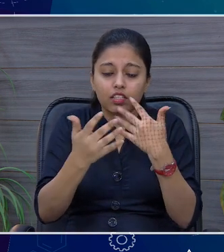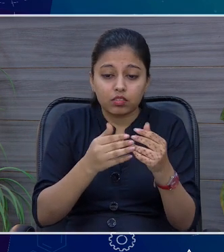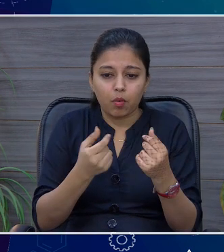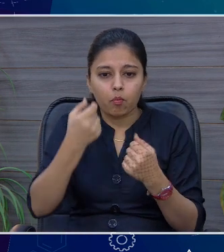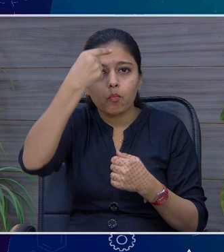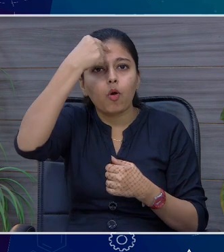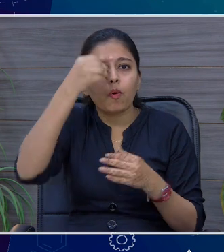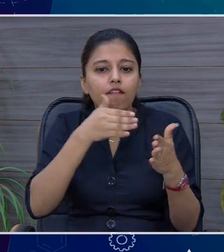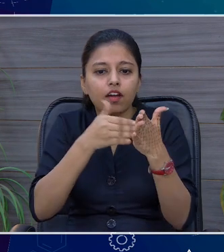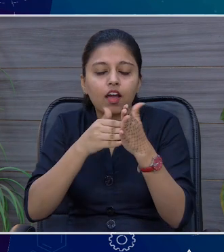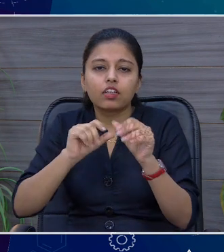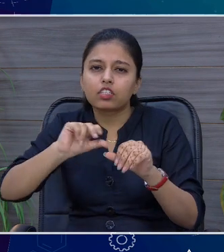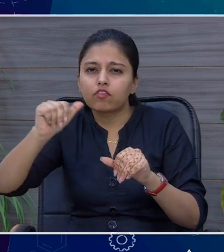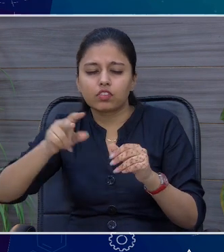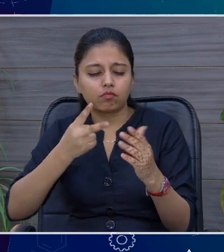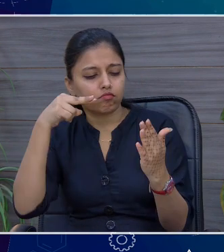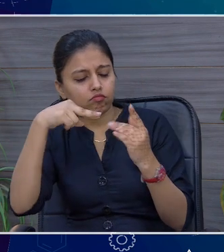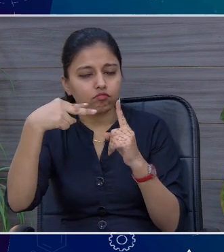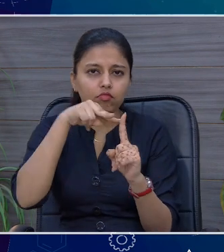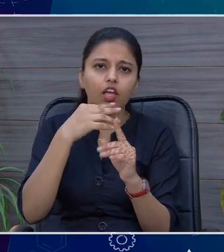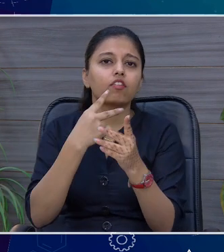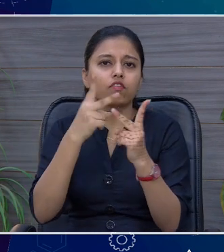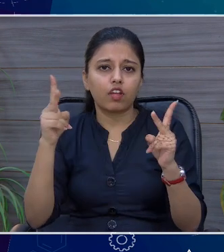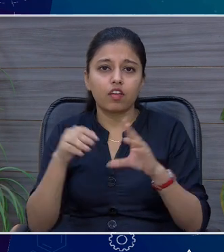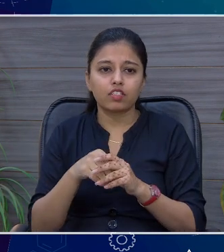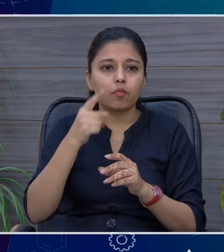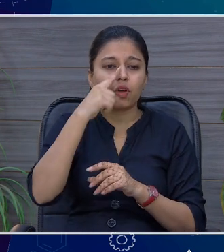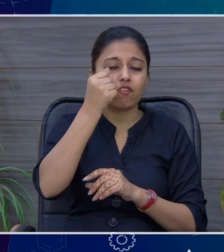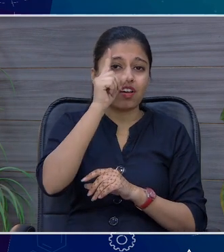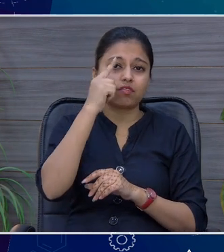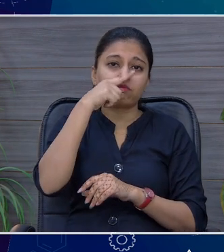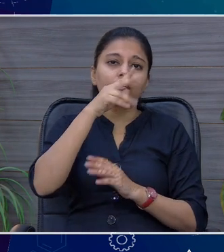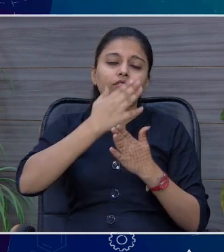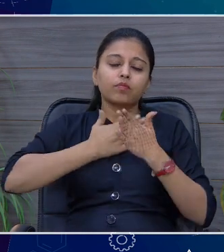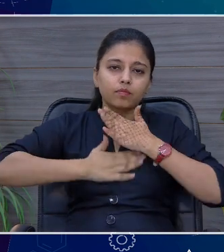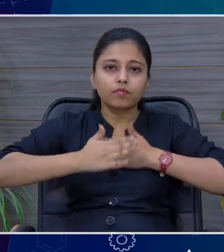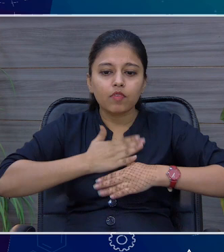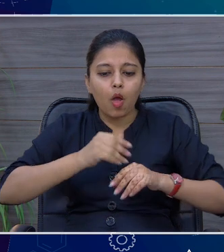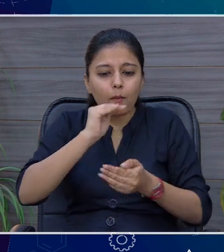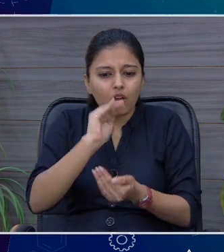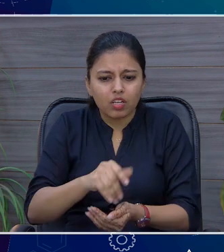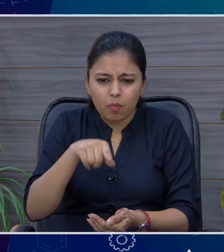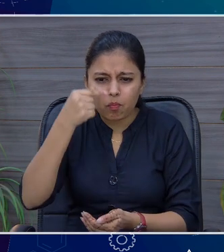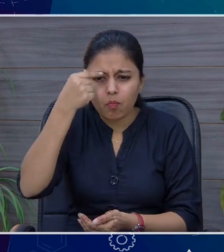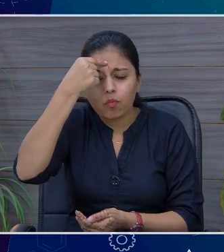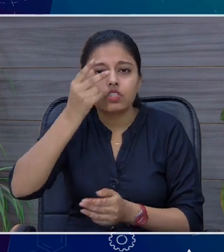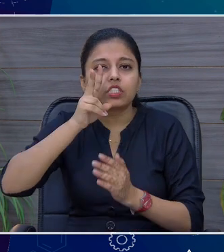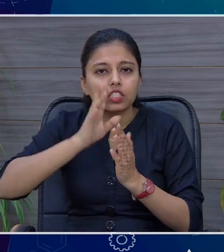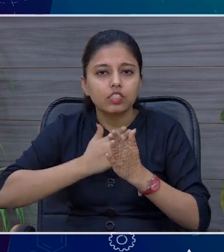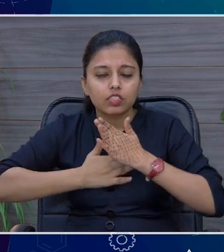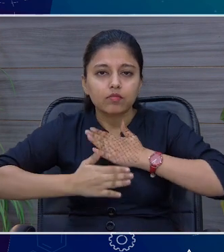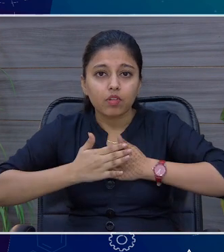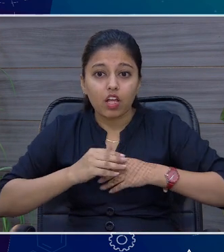हर बच्चे का भी समझने का तरिका लोग होता है, तो पैलेंटि सोचा है है, वहाप ठोड़ए पेशंक्षा को रखें, अपने बच्चे की समझ्च्ख समझ्शर को समझा, बन्őu, फो फो फ ररी आक आ सो